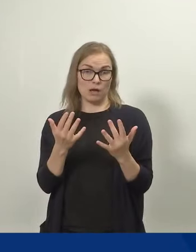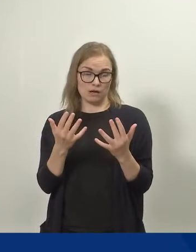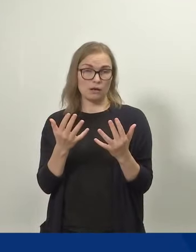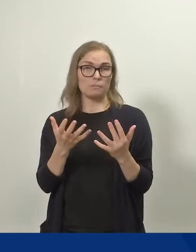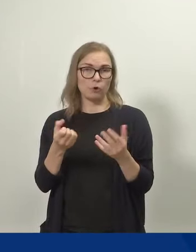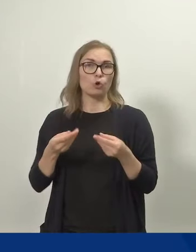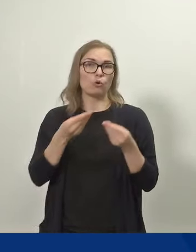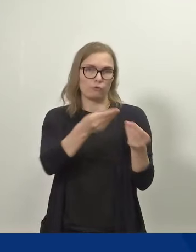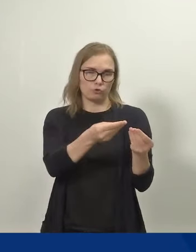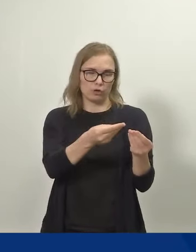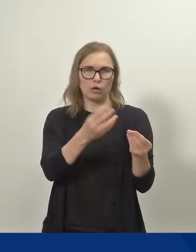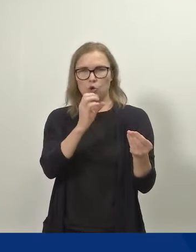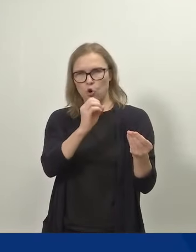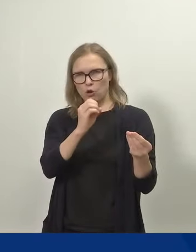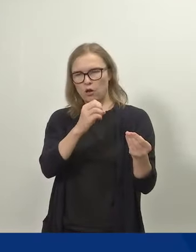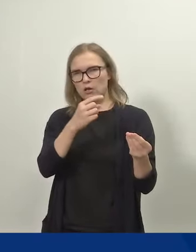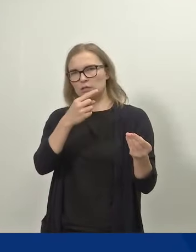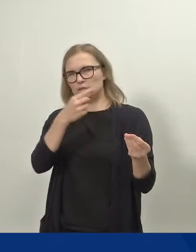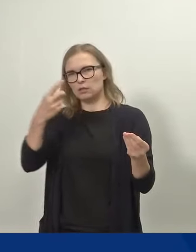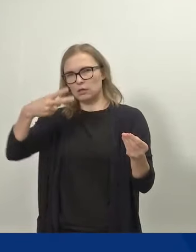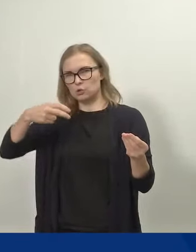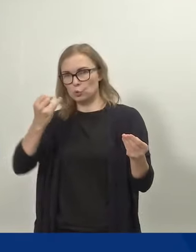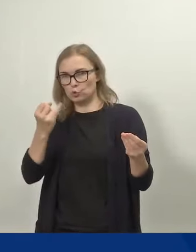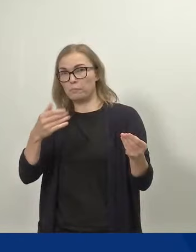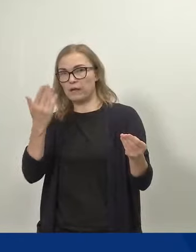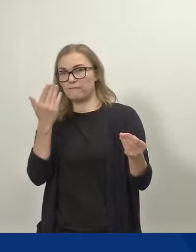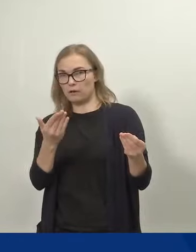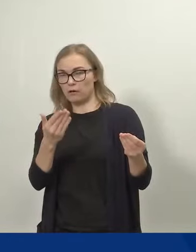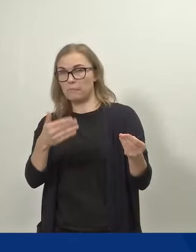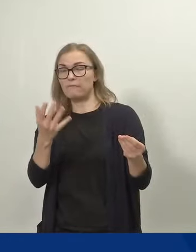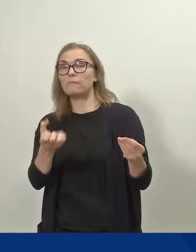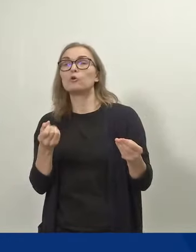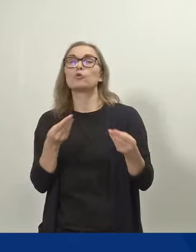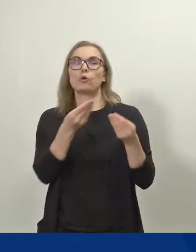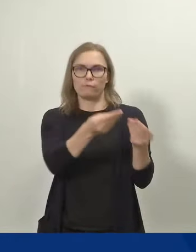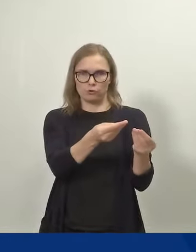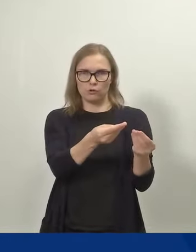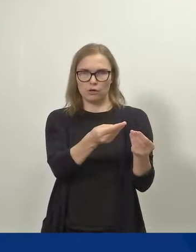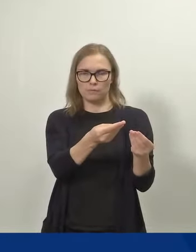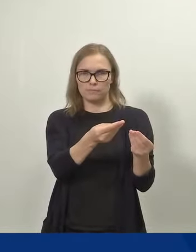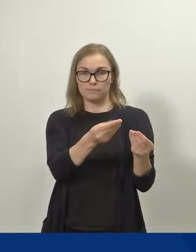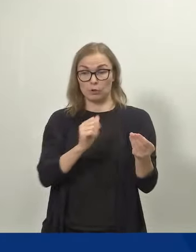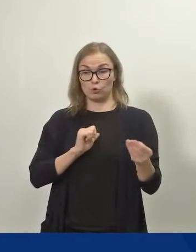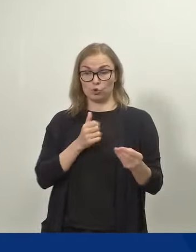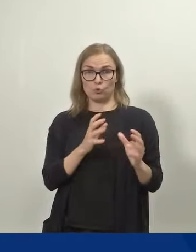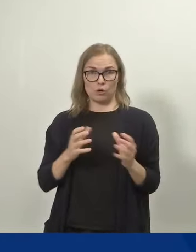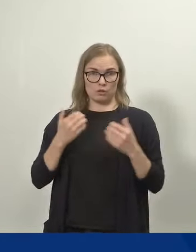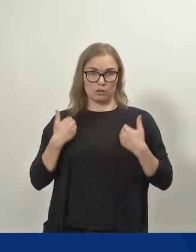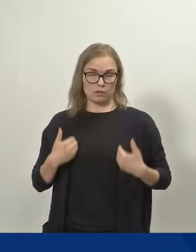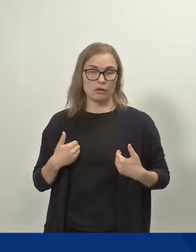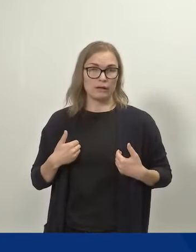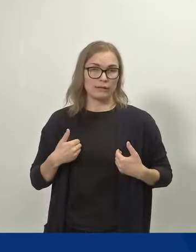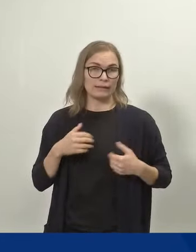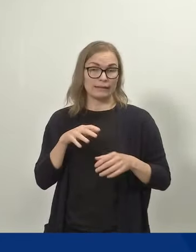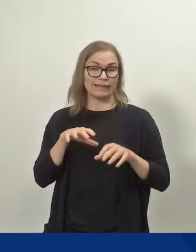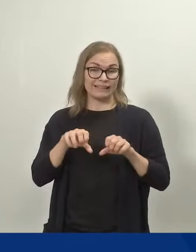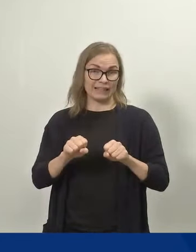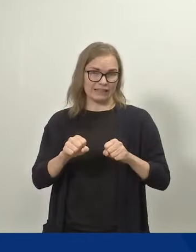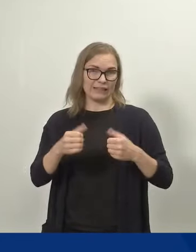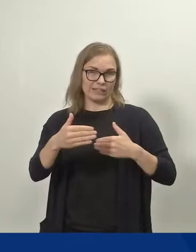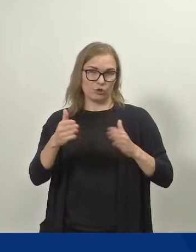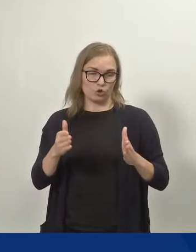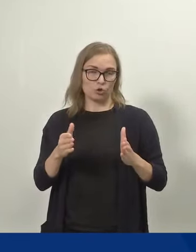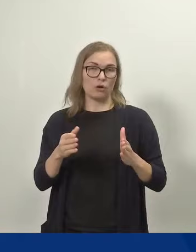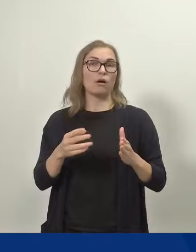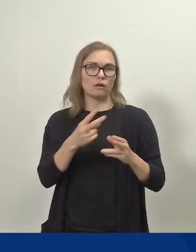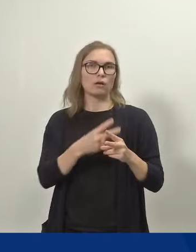-126 päivärahaa. Yksinhuoltajan kiintiö on siis kokonaisuudessaan kaksinkertainen,